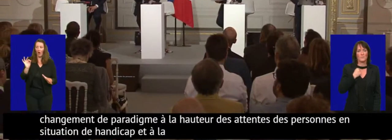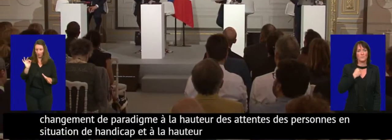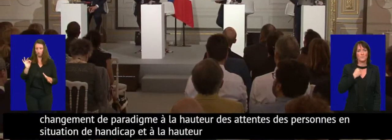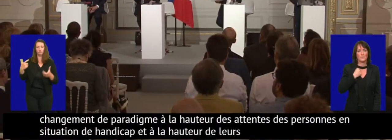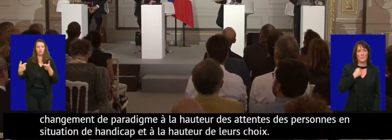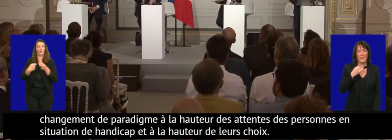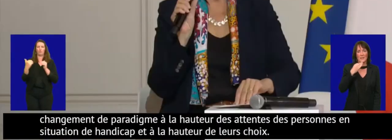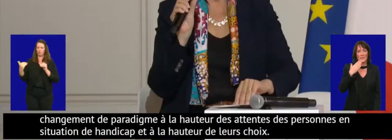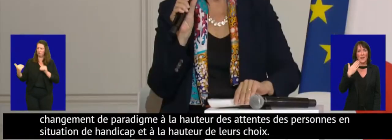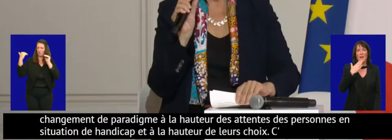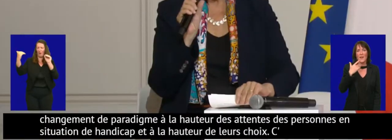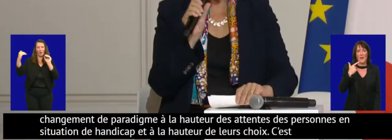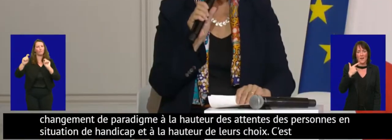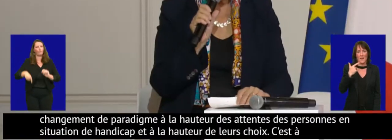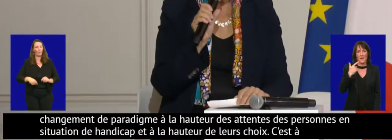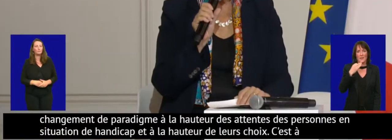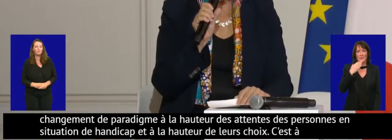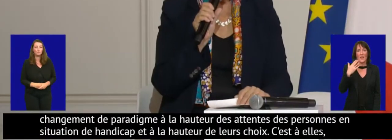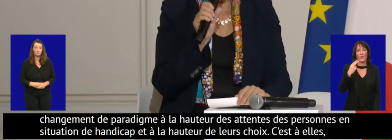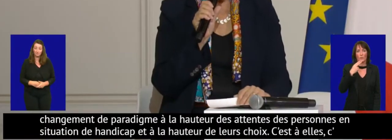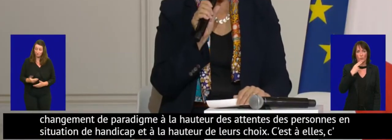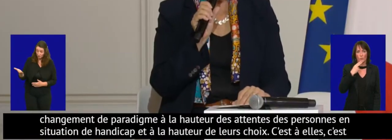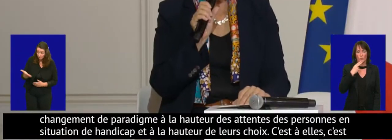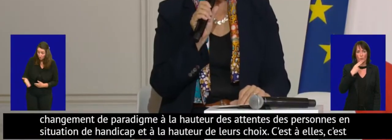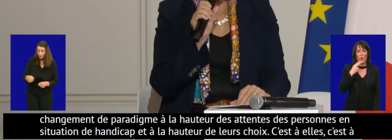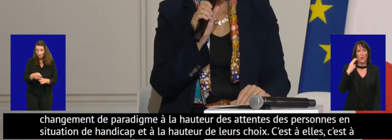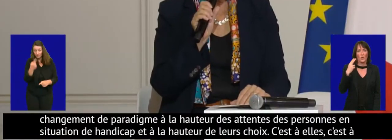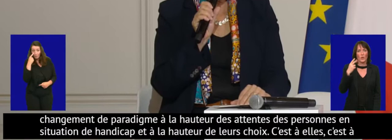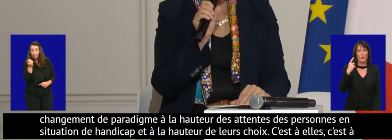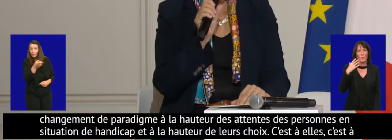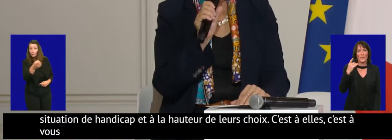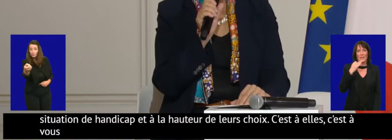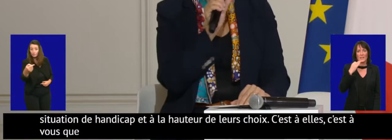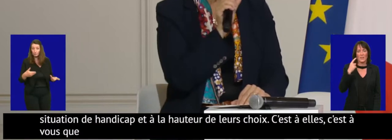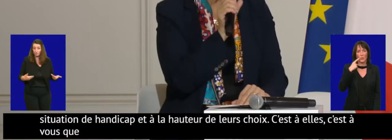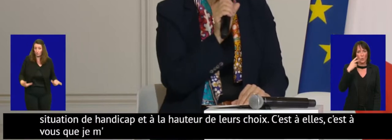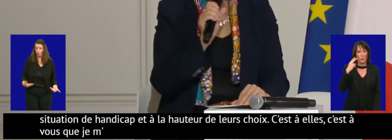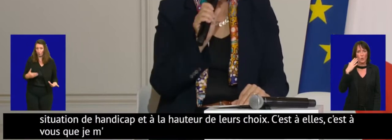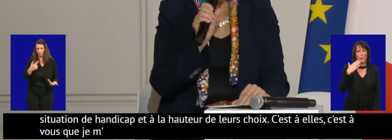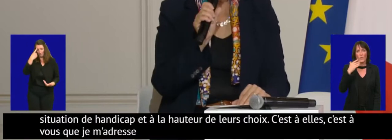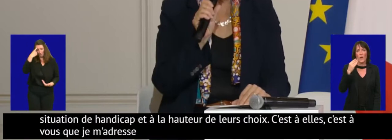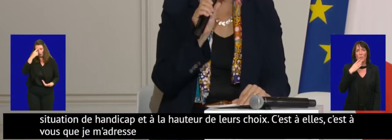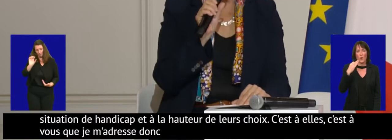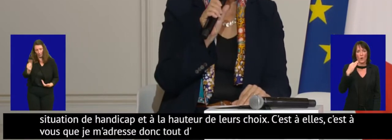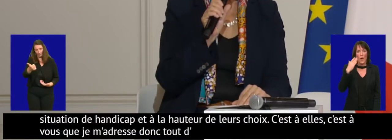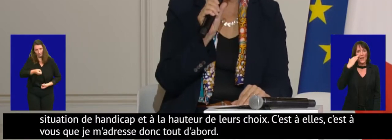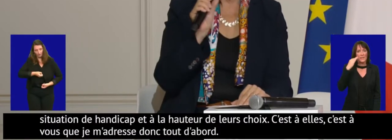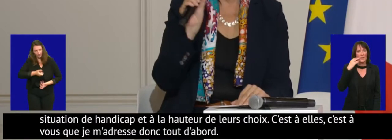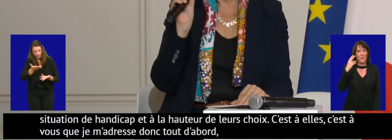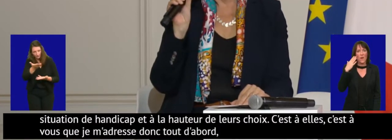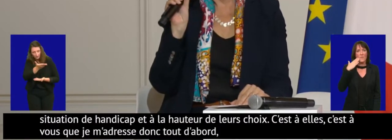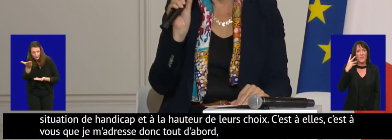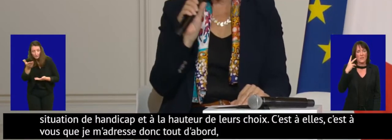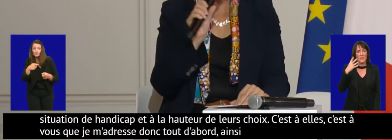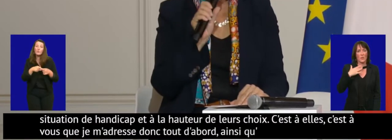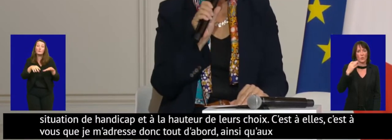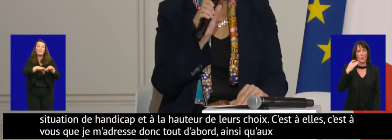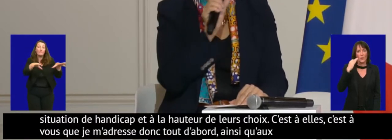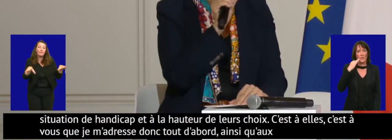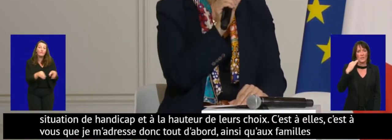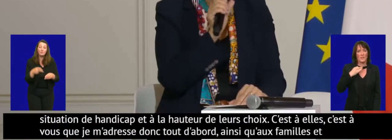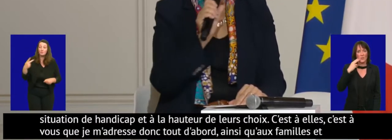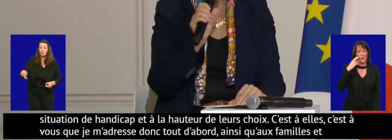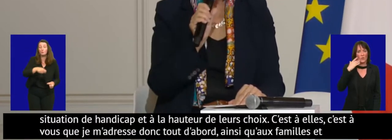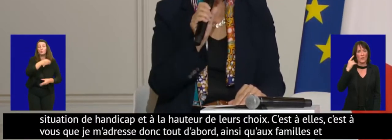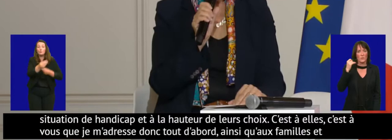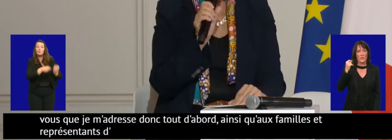C'est à elle, c'est à vous que je m'adresse donc tout d'abord, ainsi qu'aux familles et aux représentants d